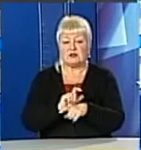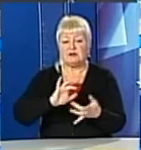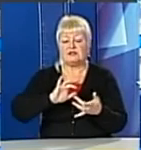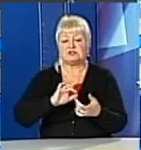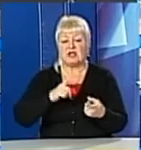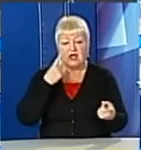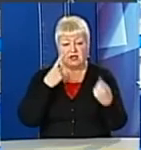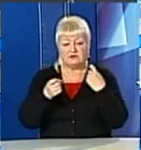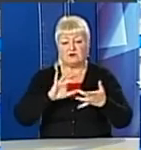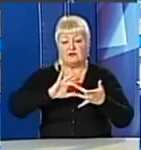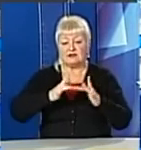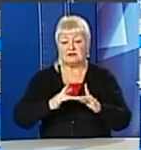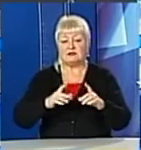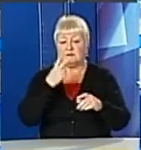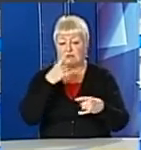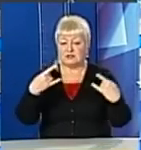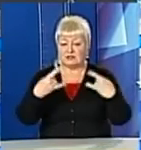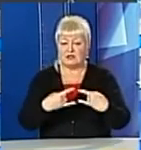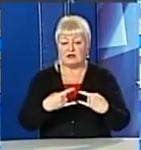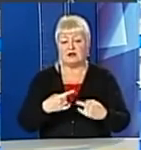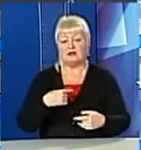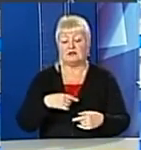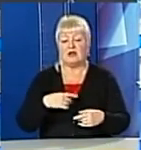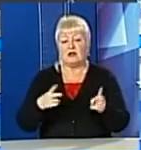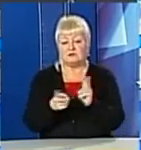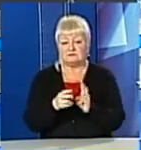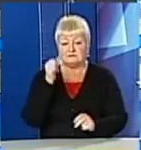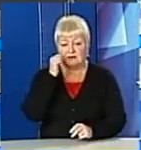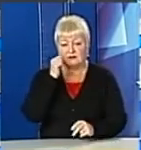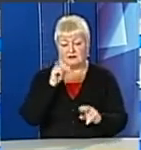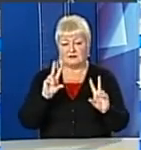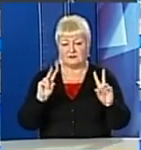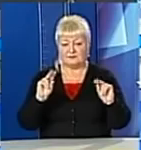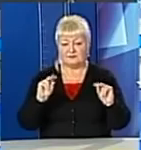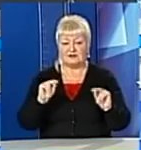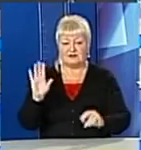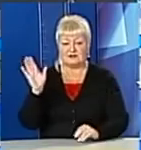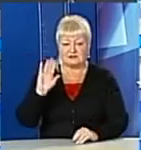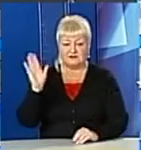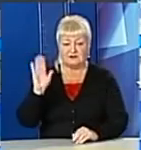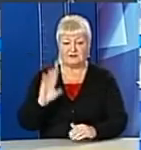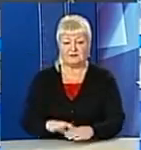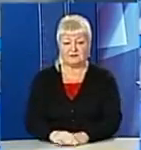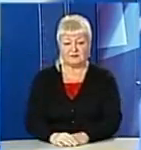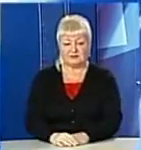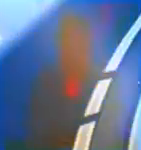«Львів Крапочка ТІВІ». Я ж прощаюся з вами до 20.30. Тоді підсумуємо інформаційний день. Всі гаразд.